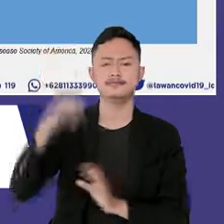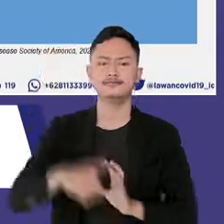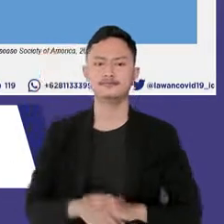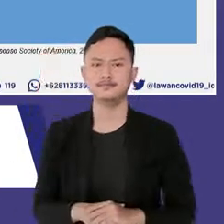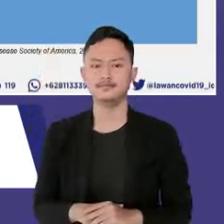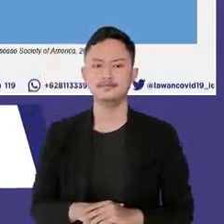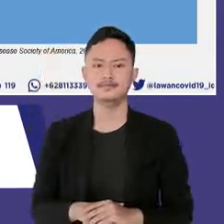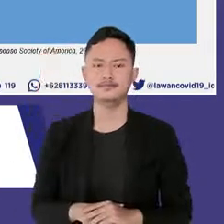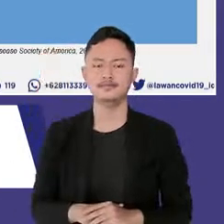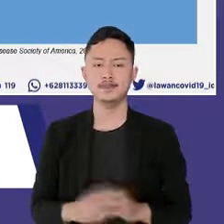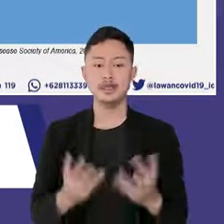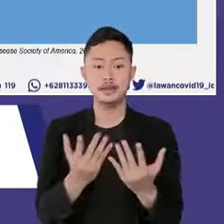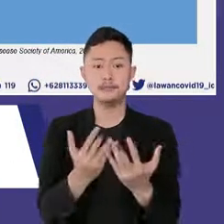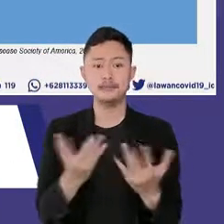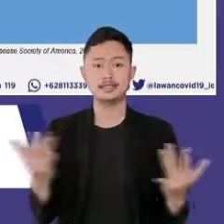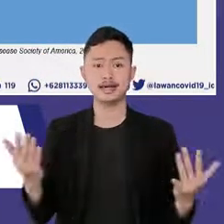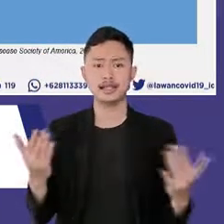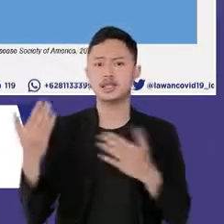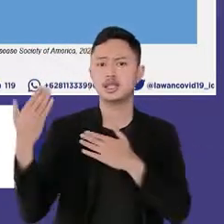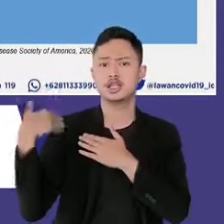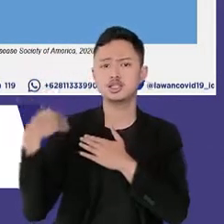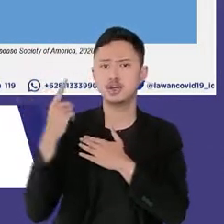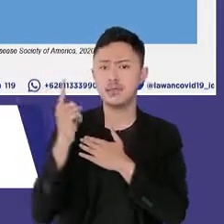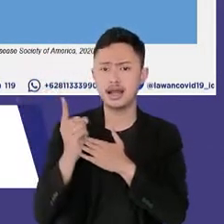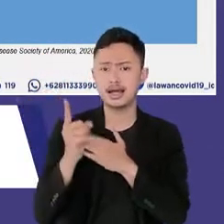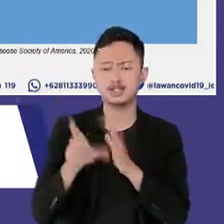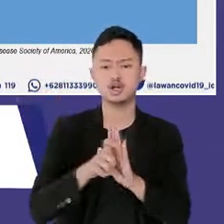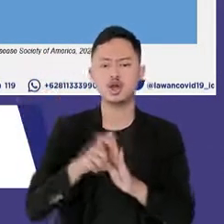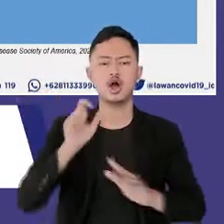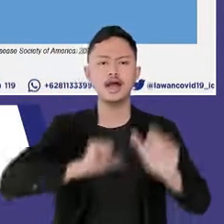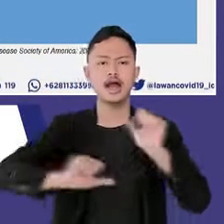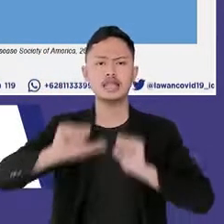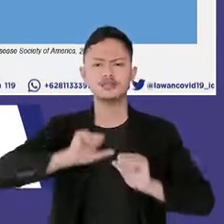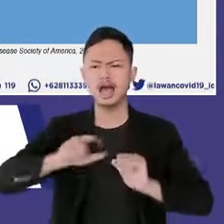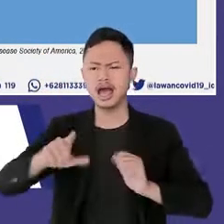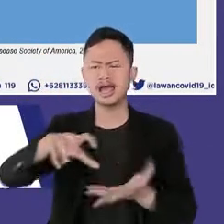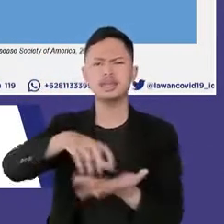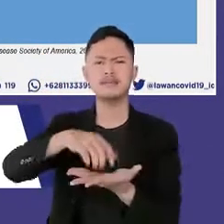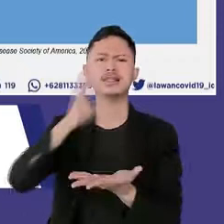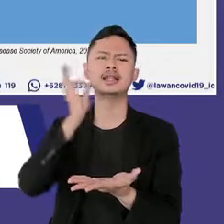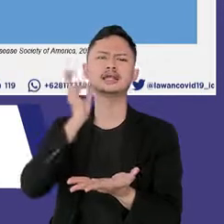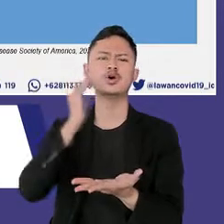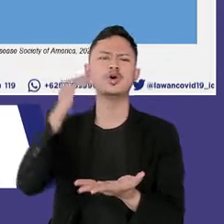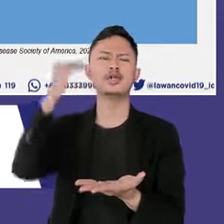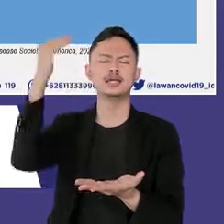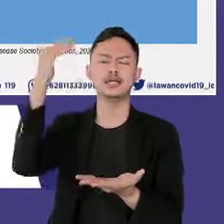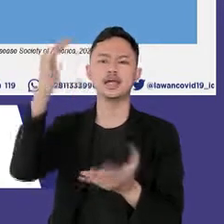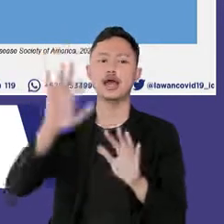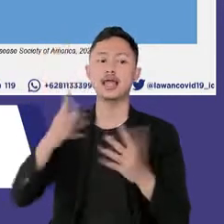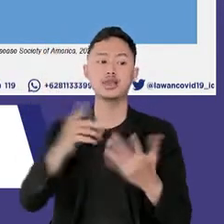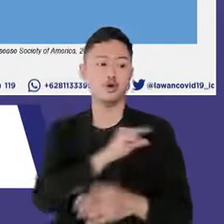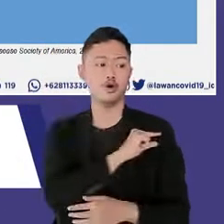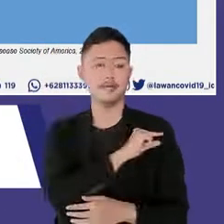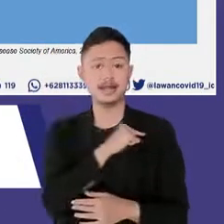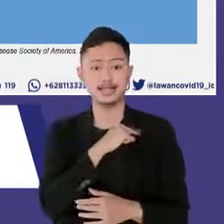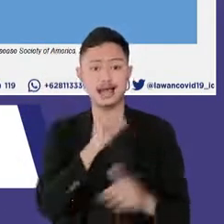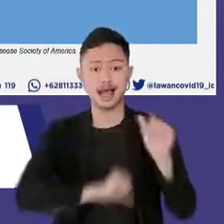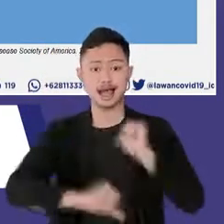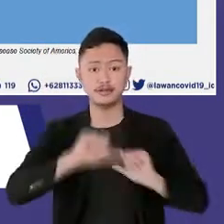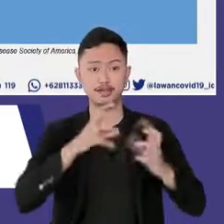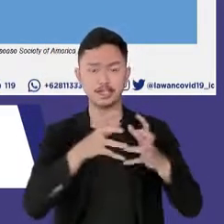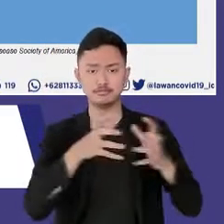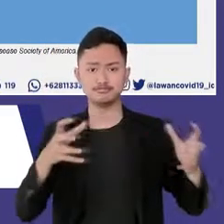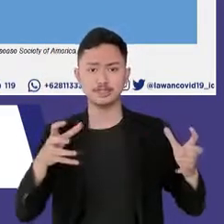bagi masyarakat yang memiliki kewajiban melakukan kegiatan di tempat yang berisiko tinggi maupun penyelenggaraan kegiatan